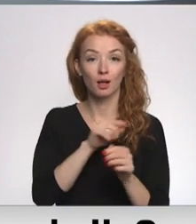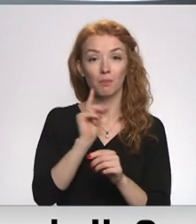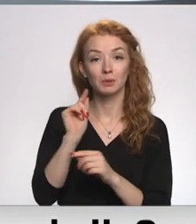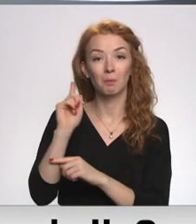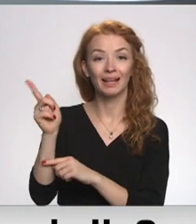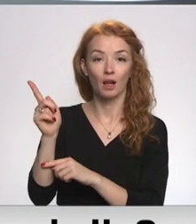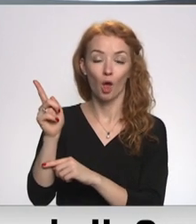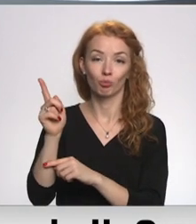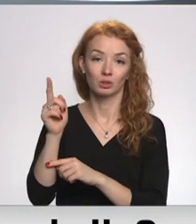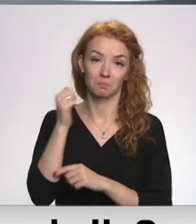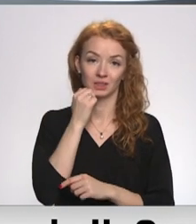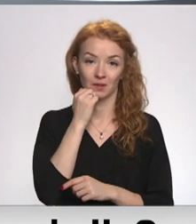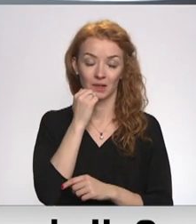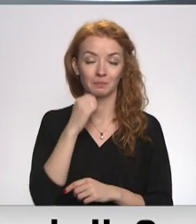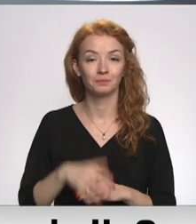Jā.